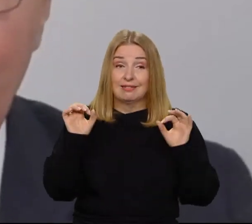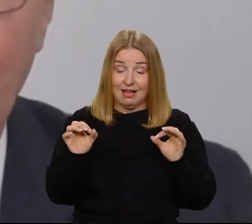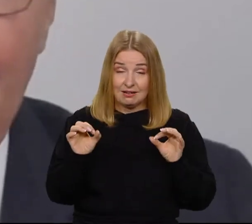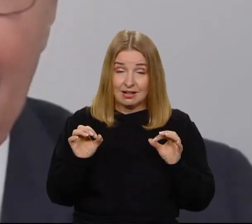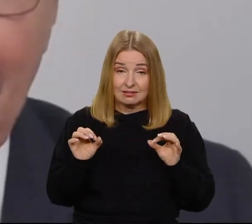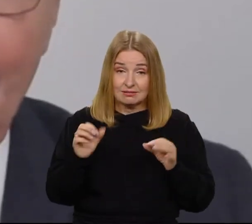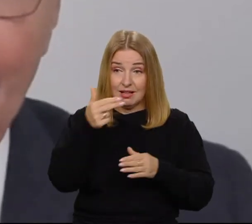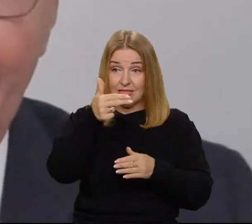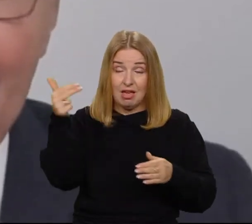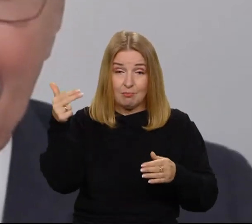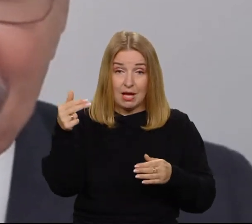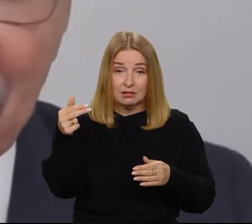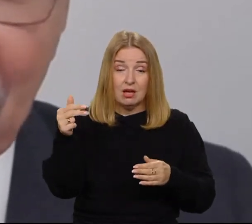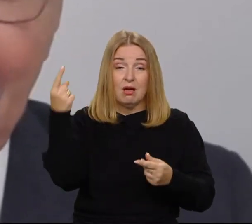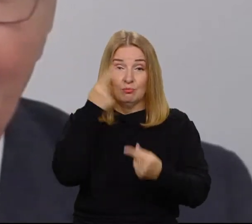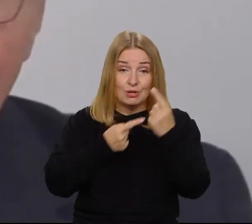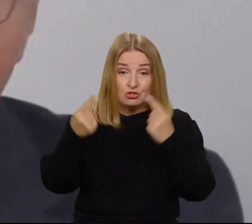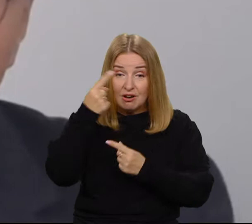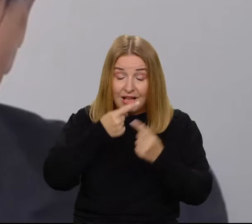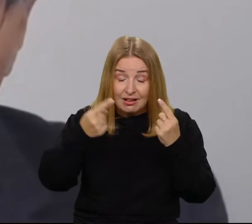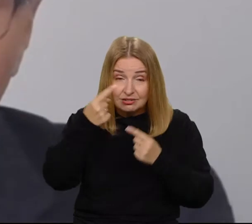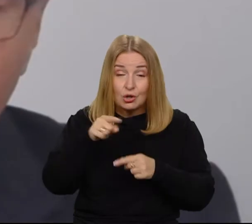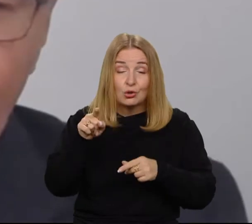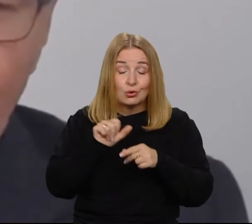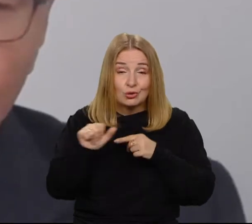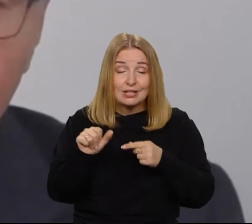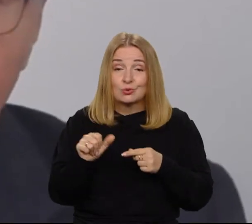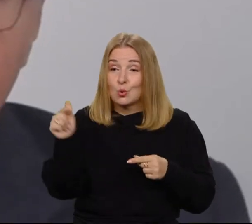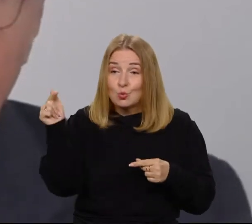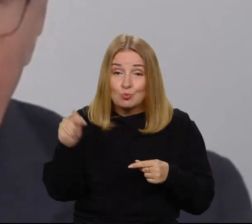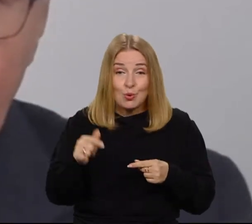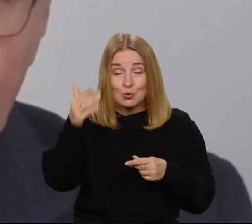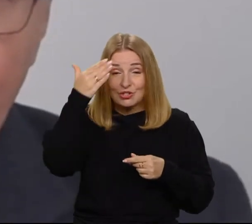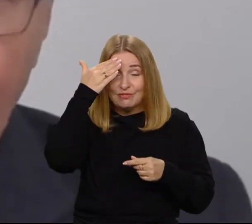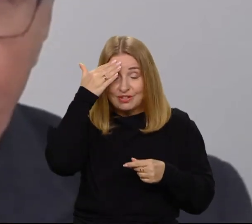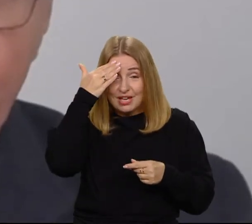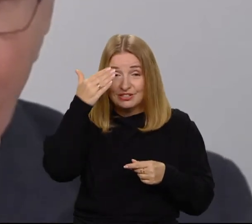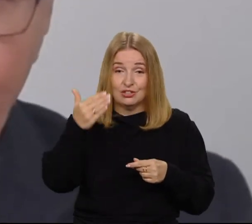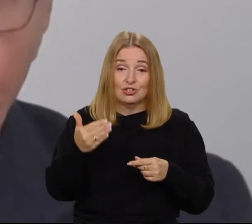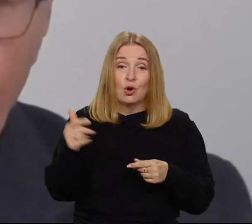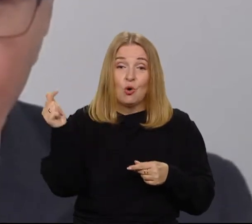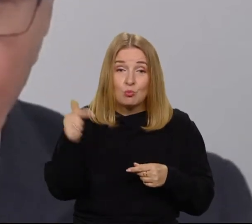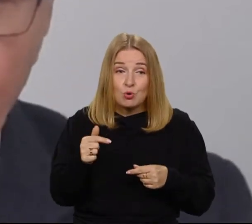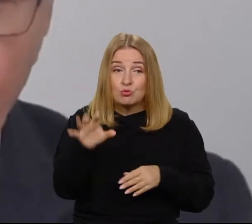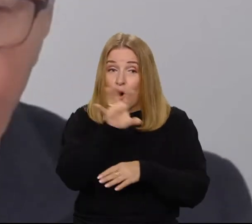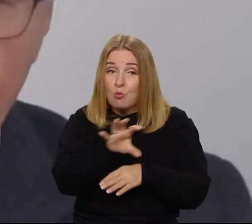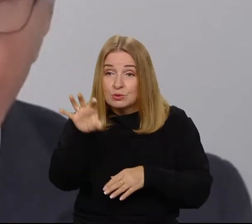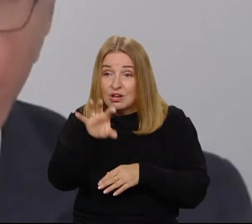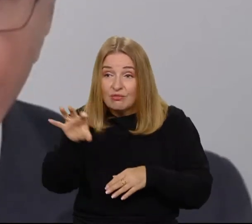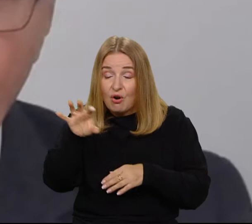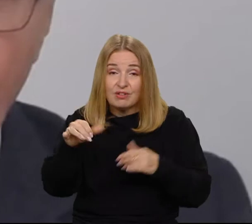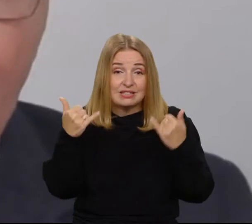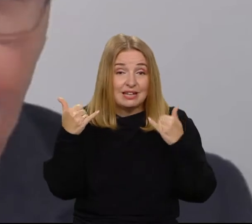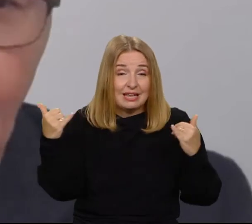coś takiego, co nam pozwala z jednej strony odpowiednio, krytycznie patrzeć na to, co ktoś nam